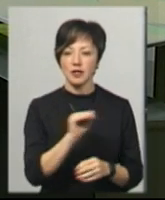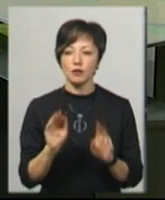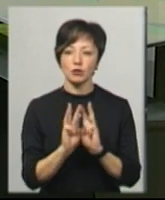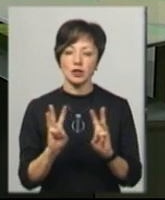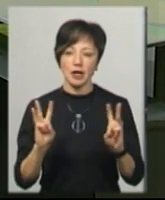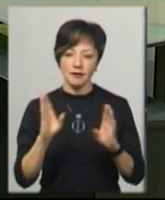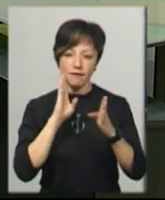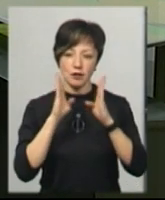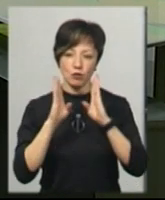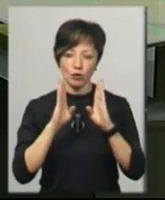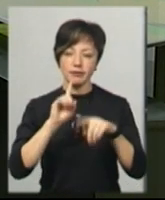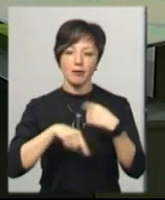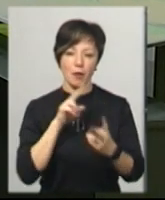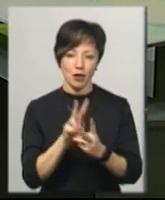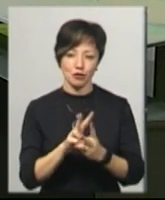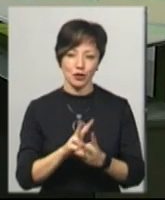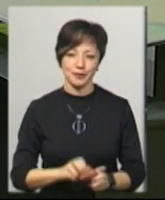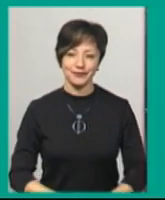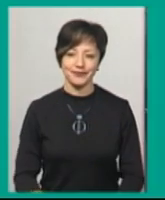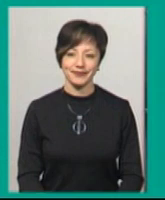сайті та на сторінці у Фейсбук. Побачимось!